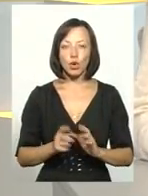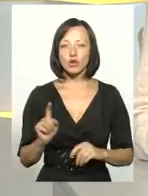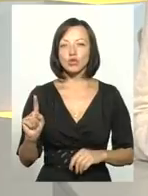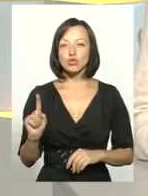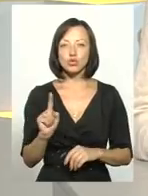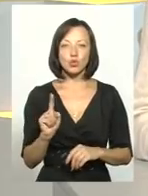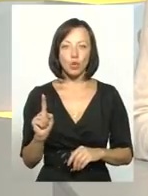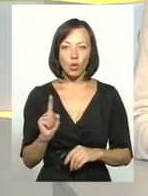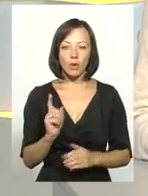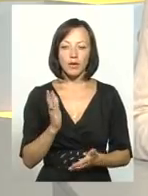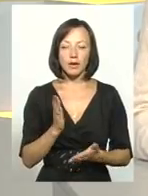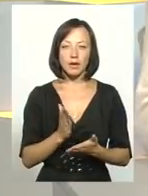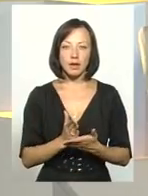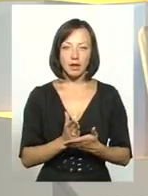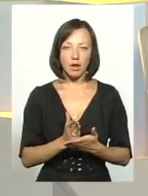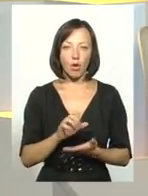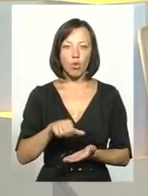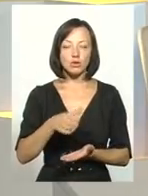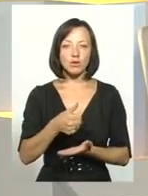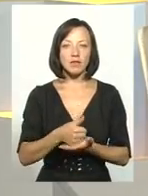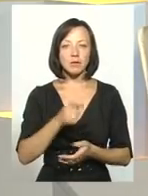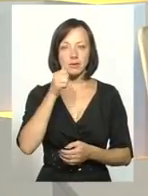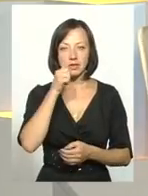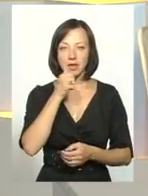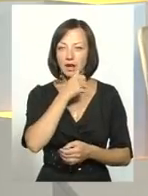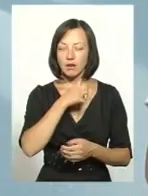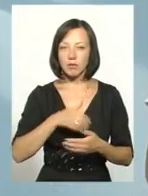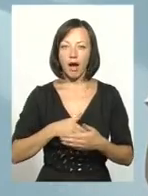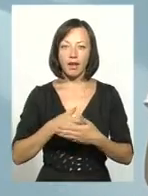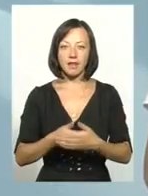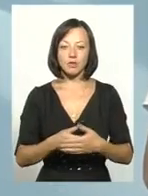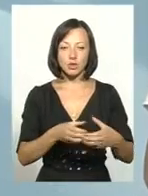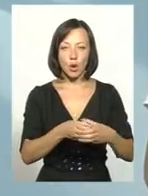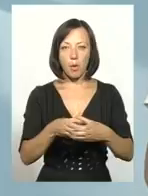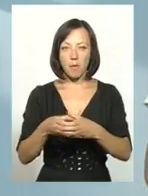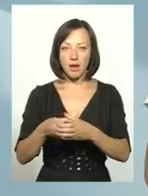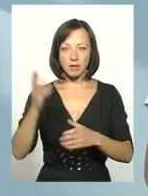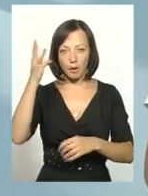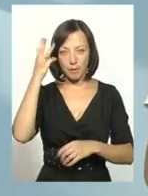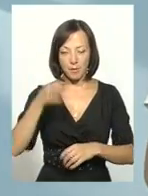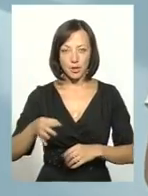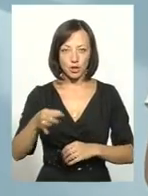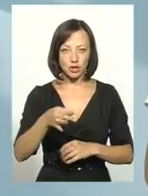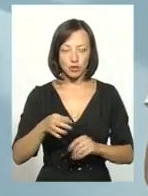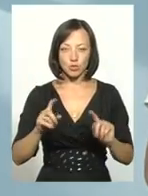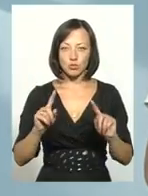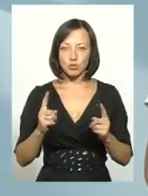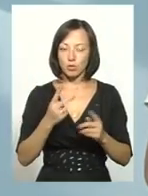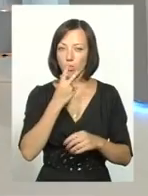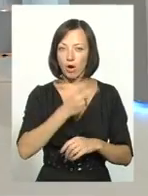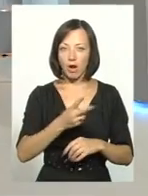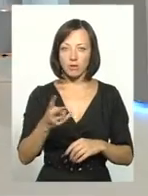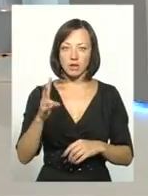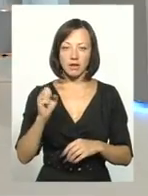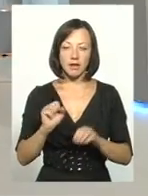Що є основним секретом активності громад Хмельниччини? Тому що, глянувши